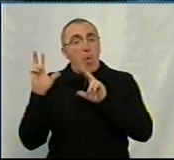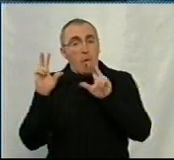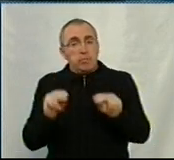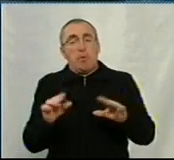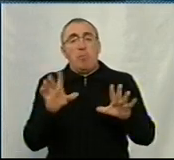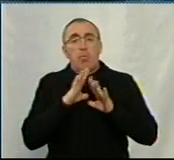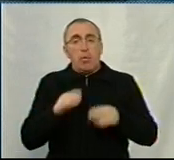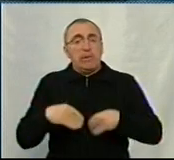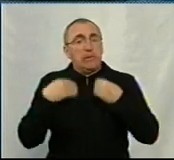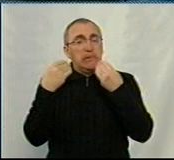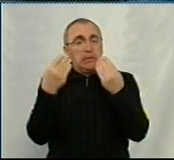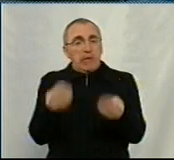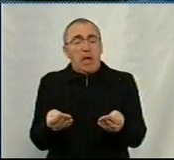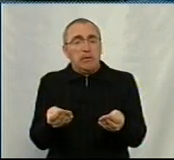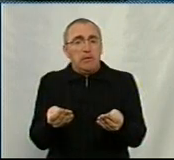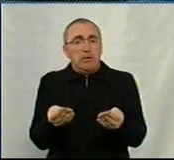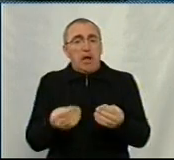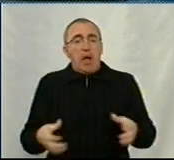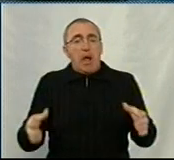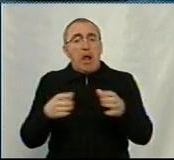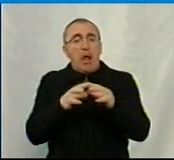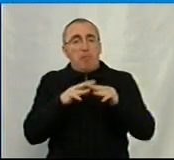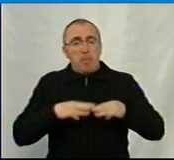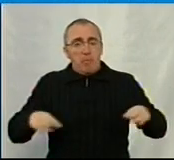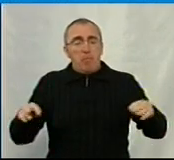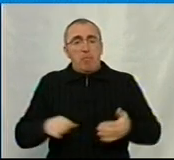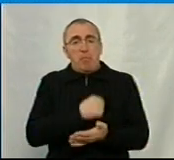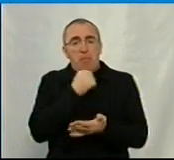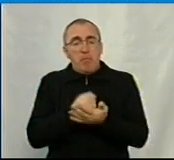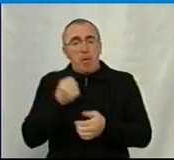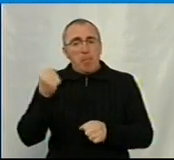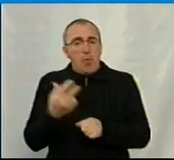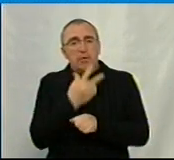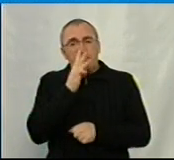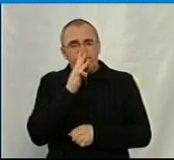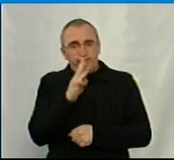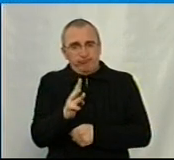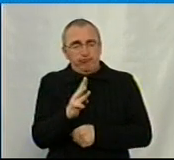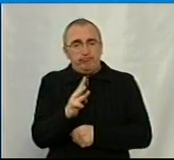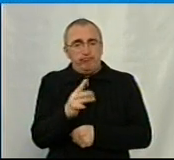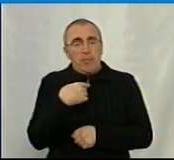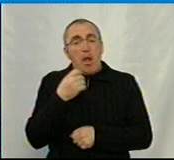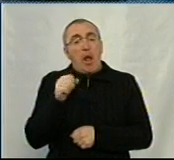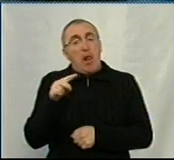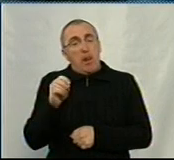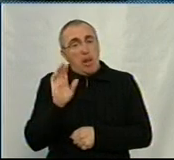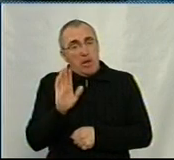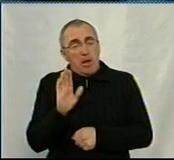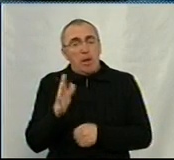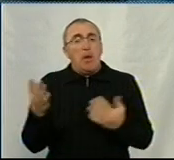які були надані... Кабінет міністрів затвердив потрійну оплату праці медпрацівникам, які... Але ж,